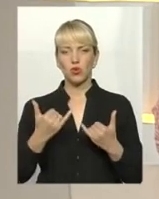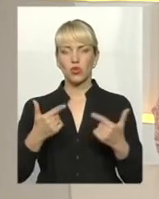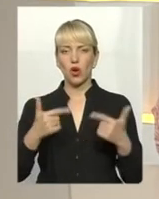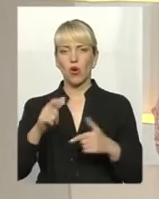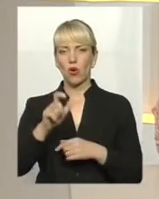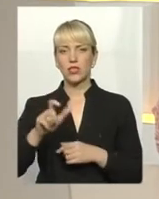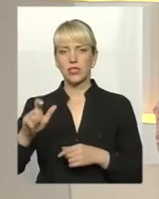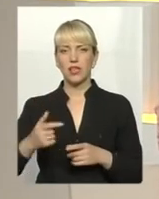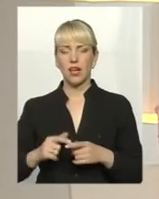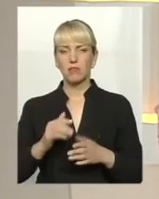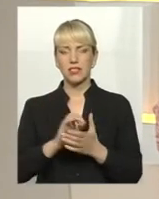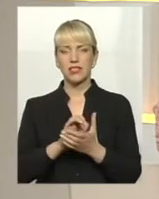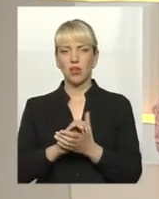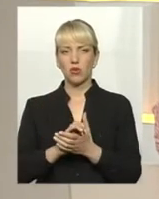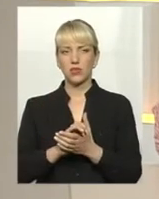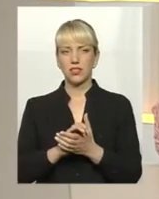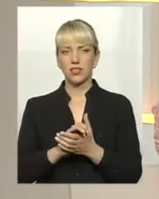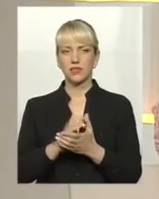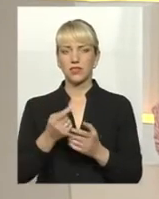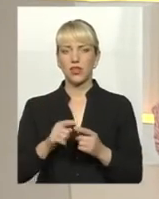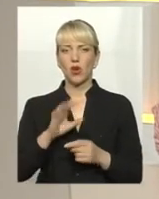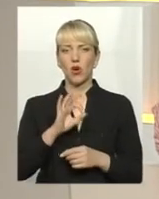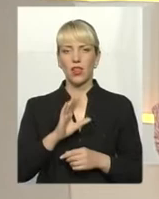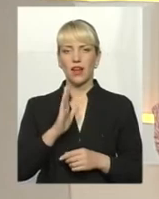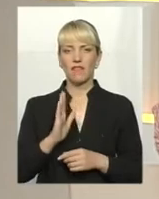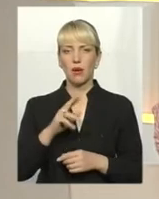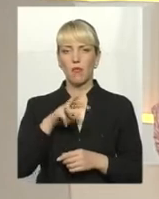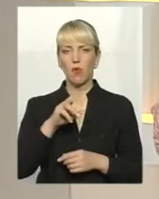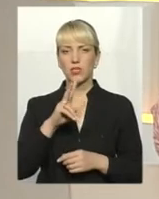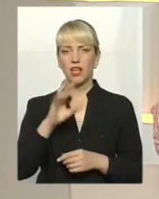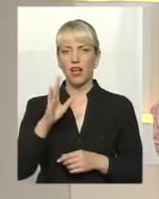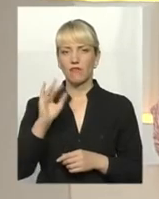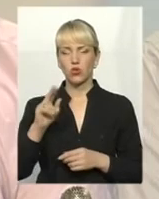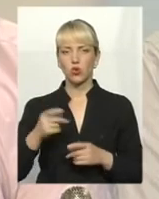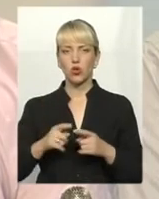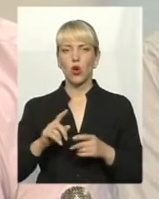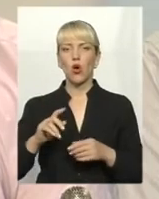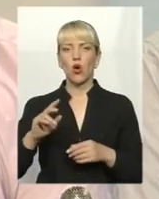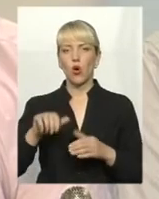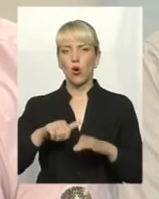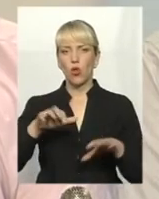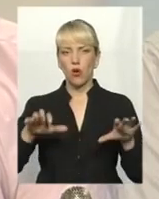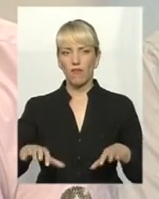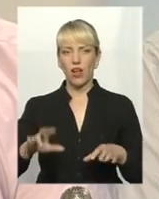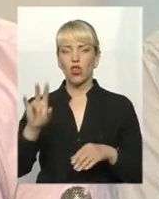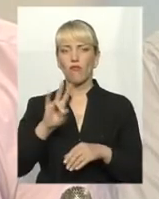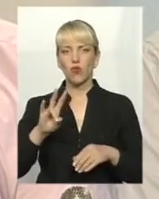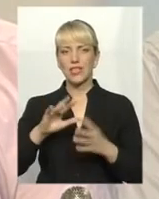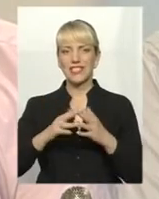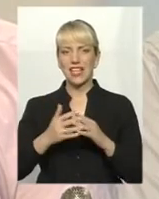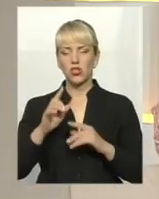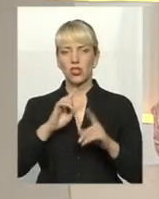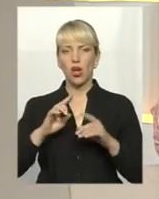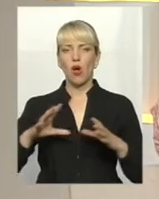гостями. Прошу знайомитись. Це Олег Васильович Москавчук, голова Новоушицької селищної ради Об